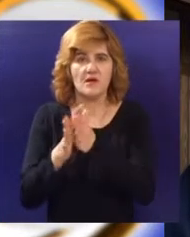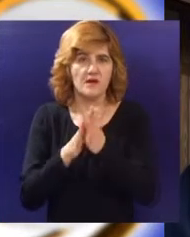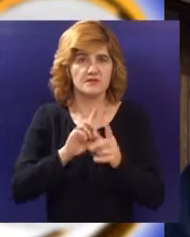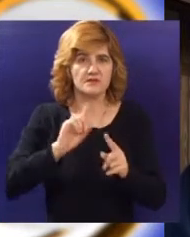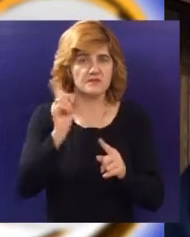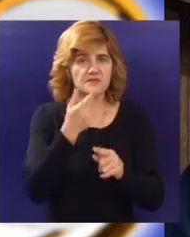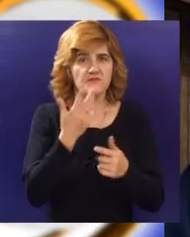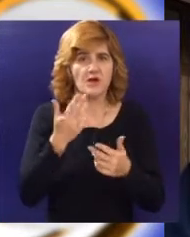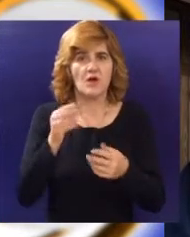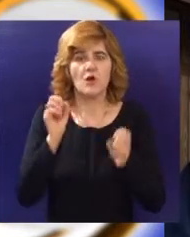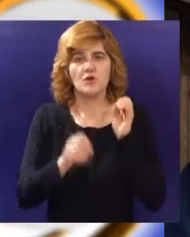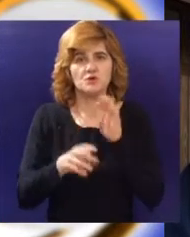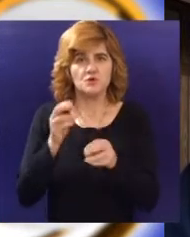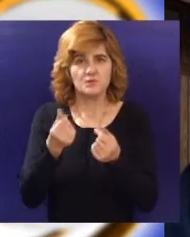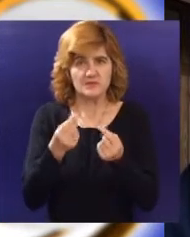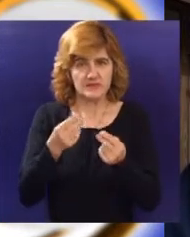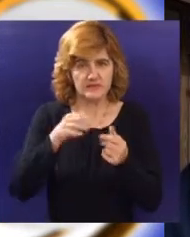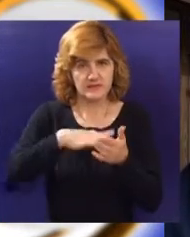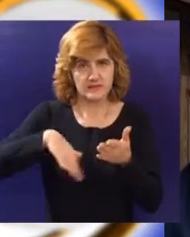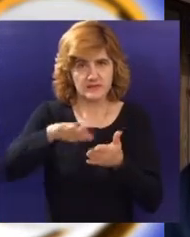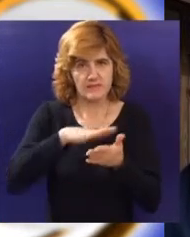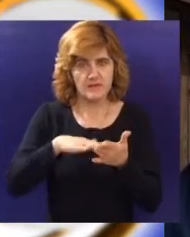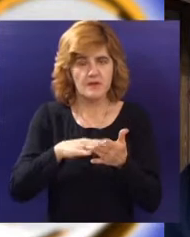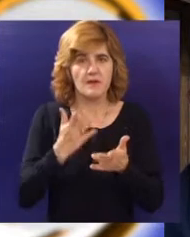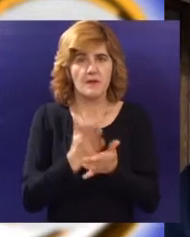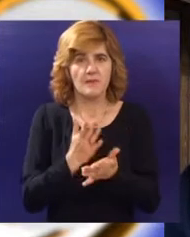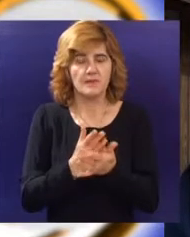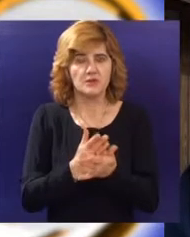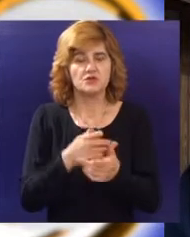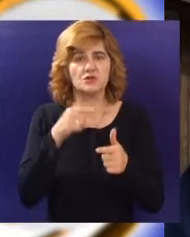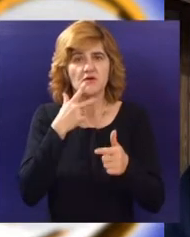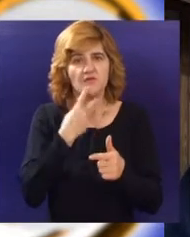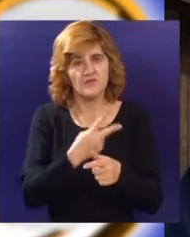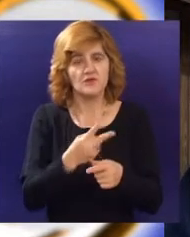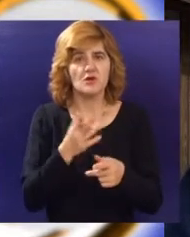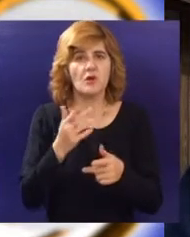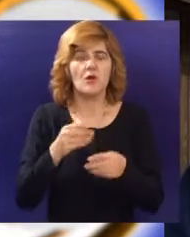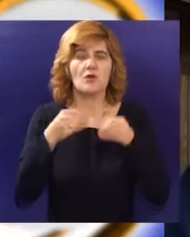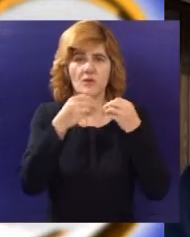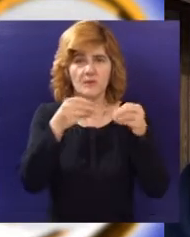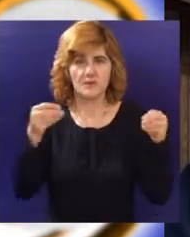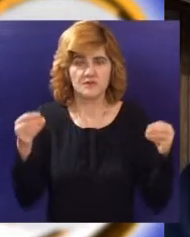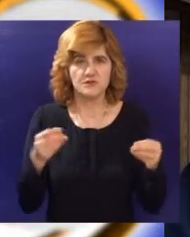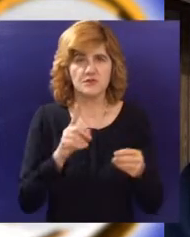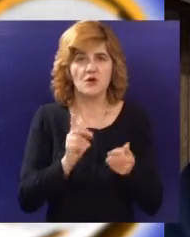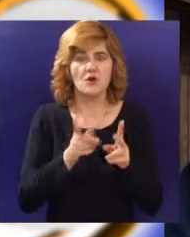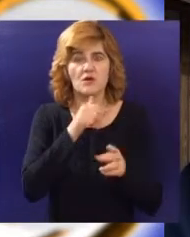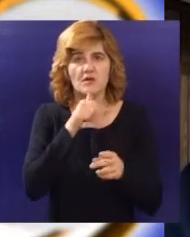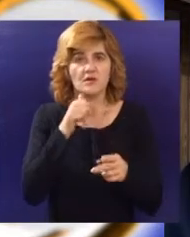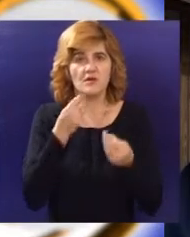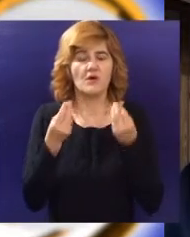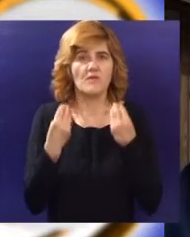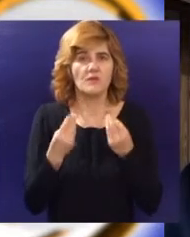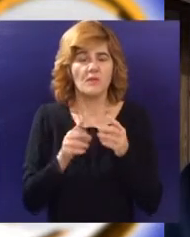dobavljačom Mirana i Đubriva sve više i više se znači primenjuju one kombinacije koje mi preporučujemo, to su kombinacije koje